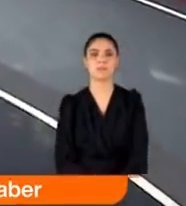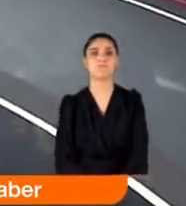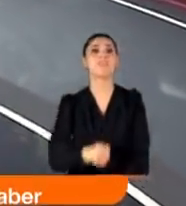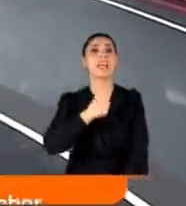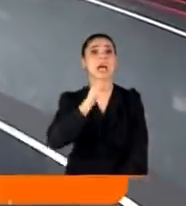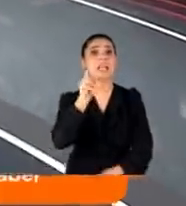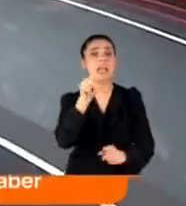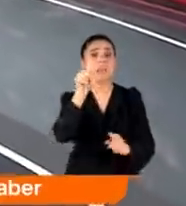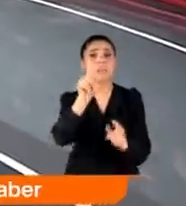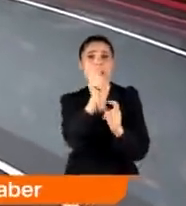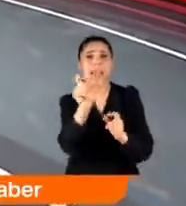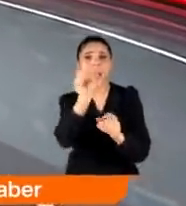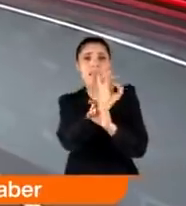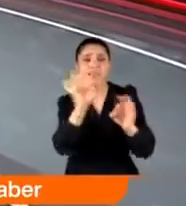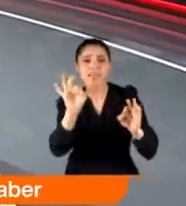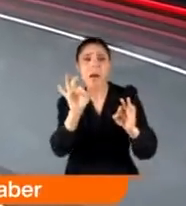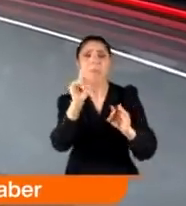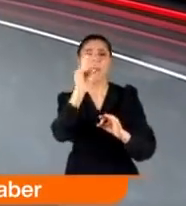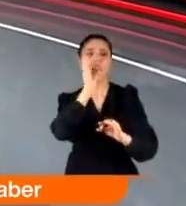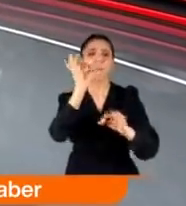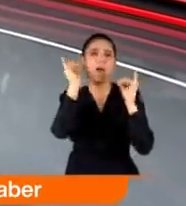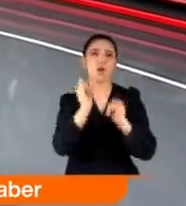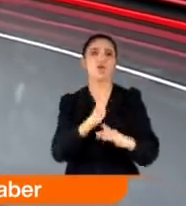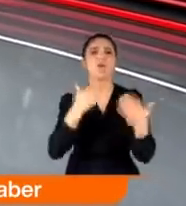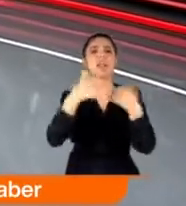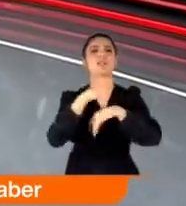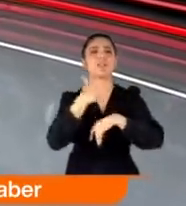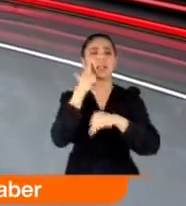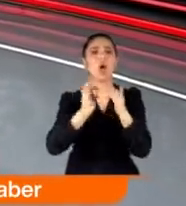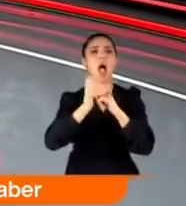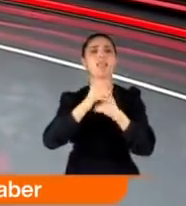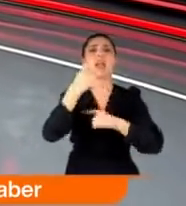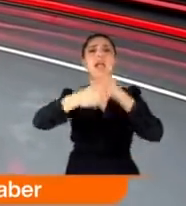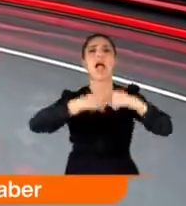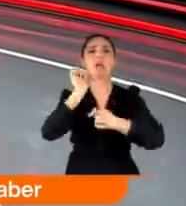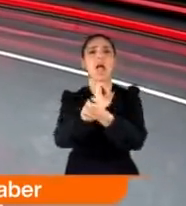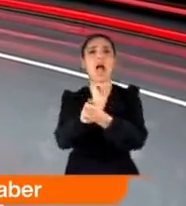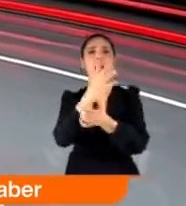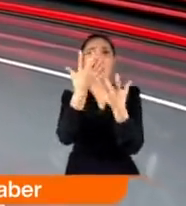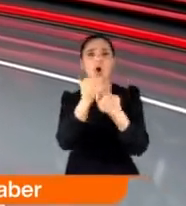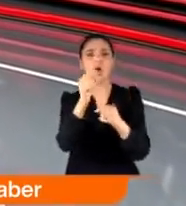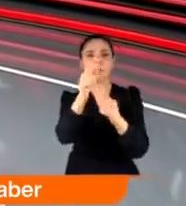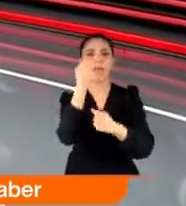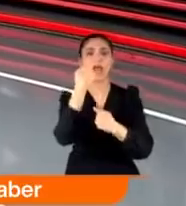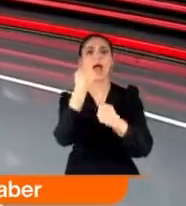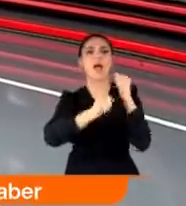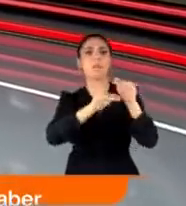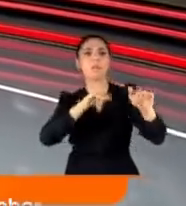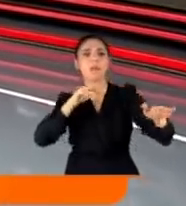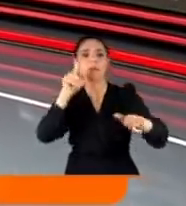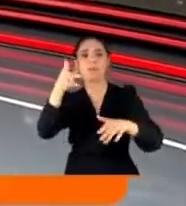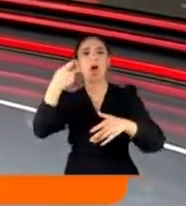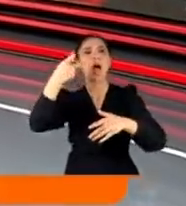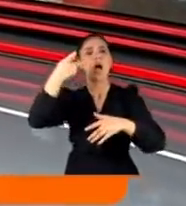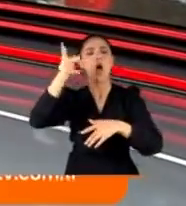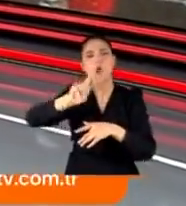Katliam gibi tanımının tam karşılığı bir haber varsa da gece saatteydi. Antalya'da akraba olan ailelerden oluşan bir konvoy taziye için gittikleri